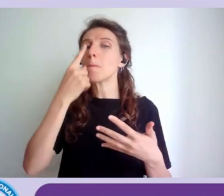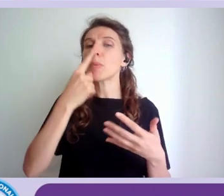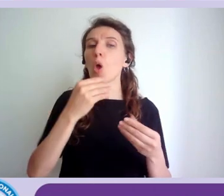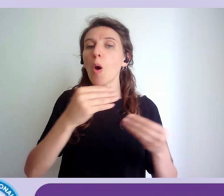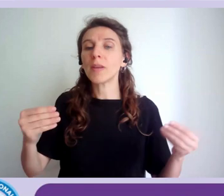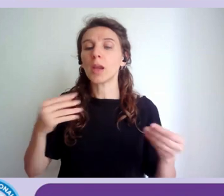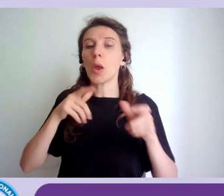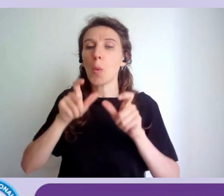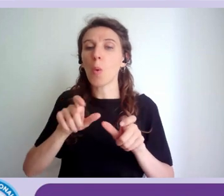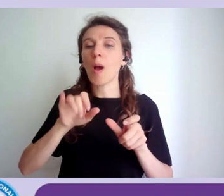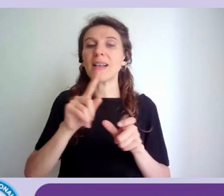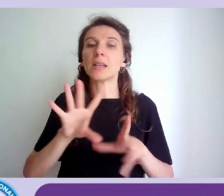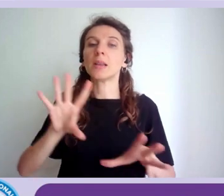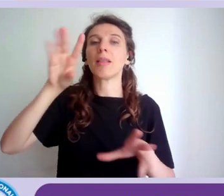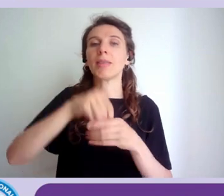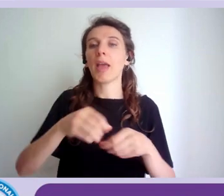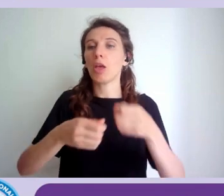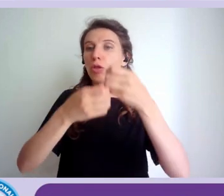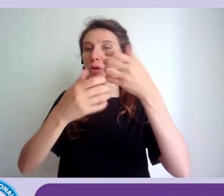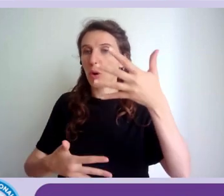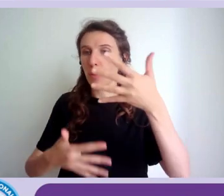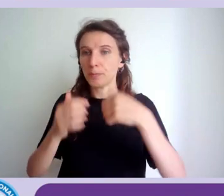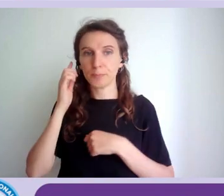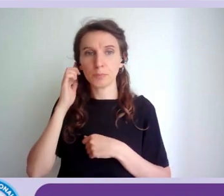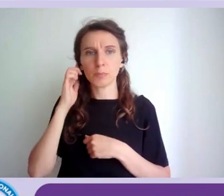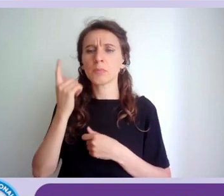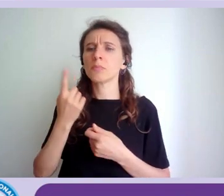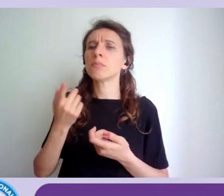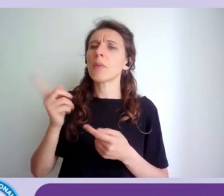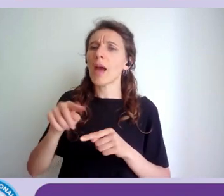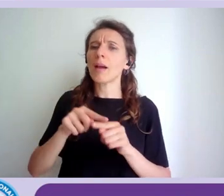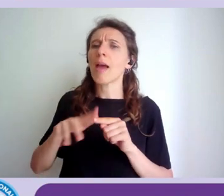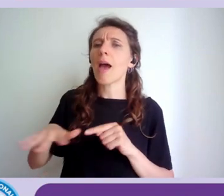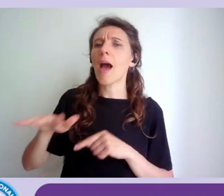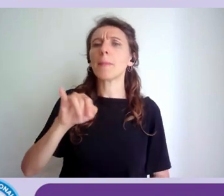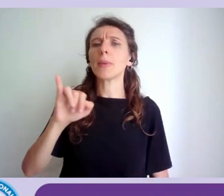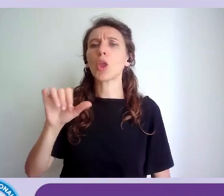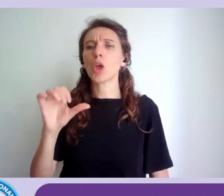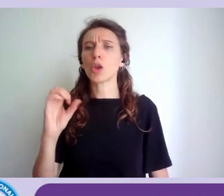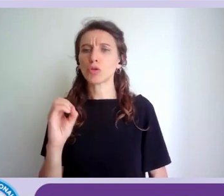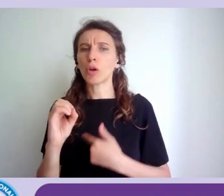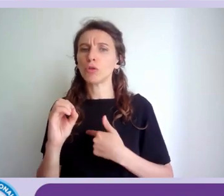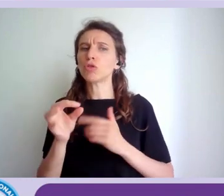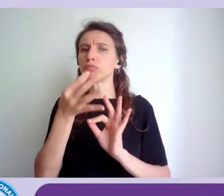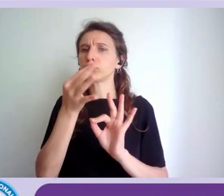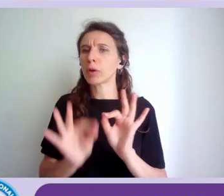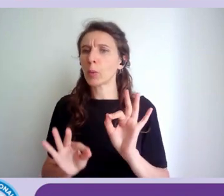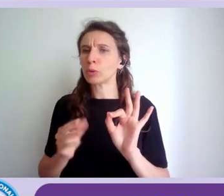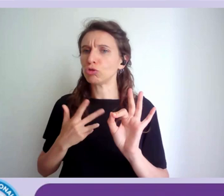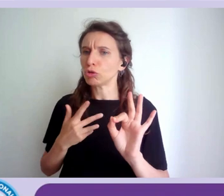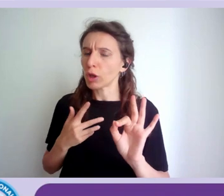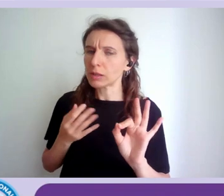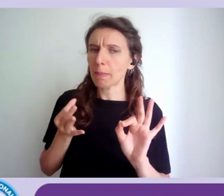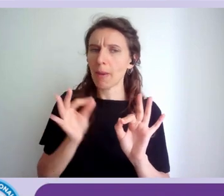anche in ambito iso ci sono dei requisiti specifici di in ambito sicurezza quindi a